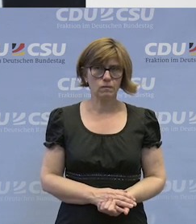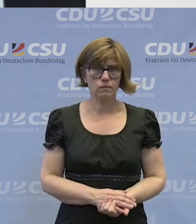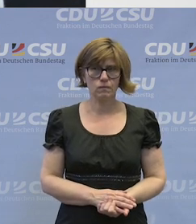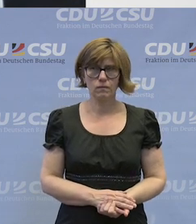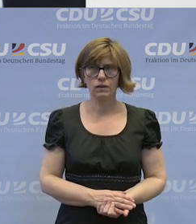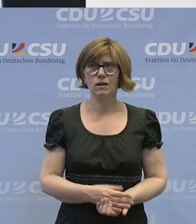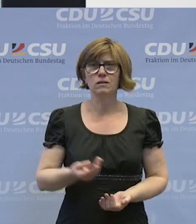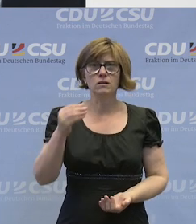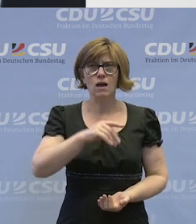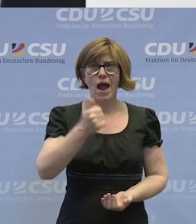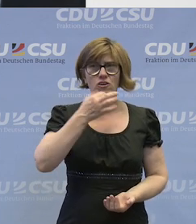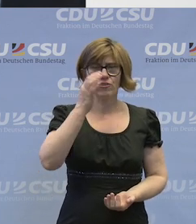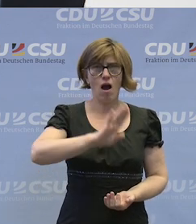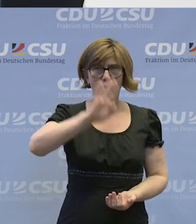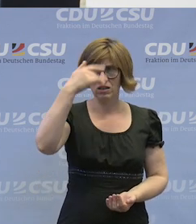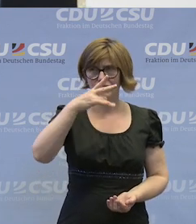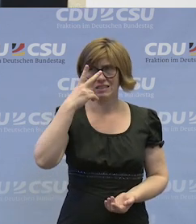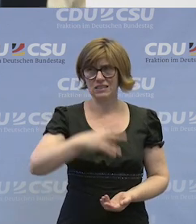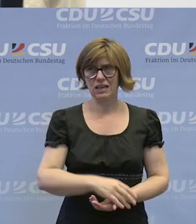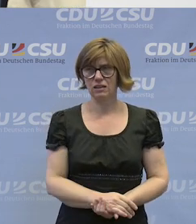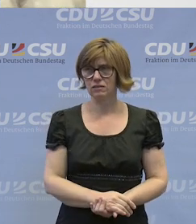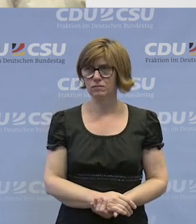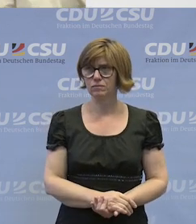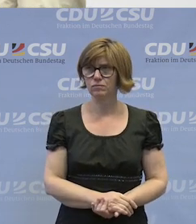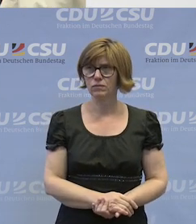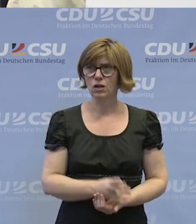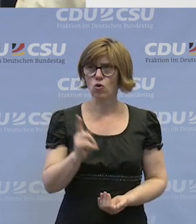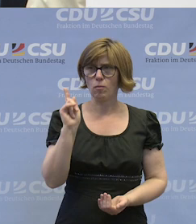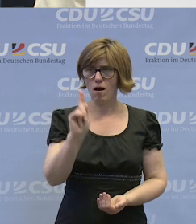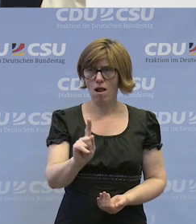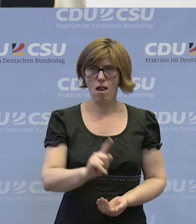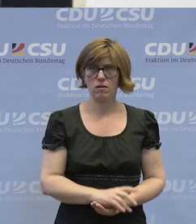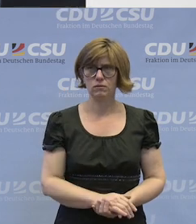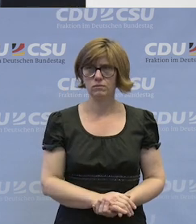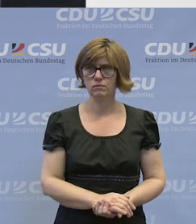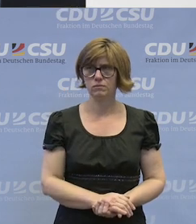Dann habe ich hier noch eine Frage gesehen. Komme ich noch mal zu Ihnen.